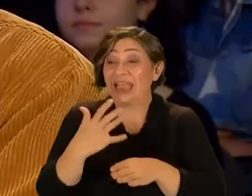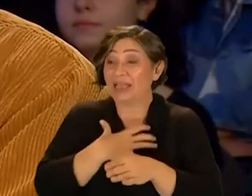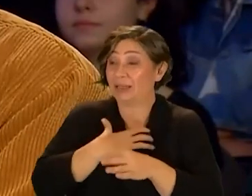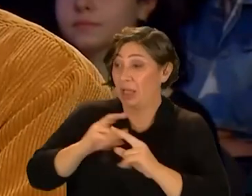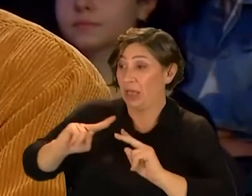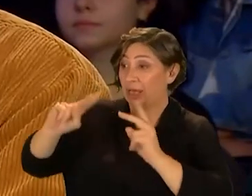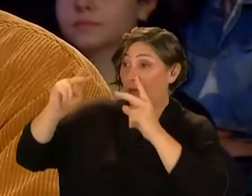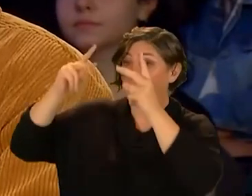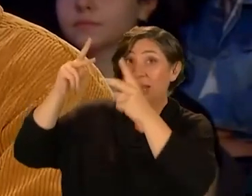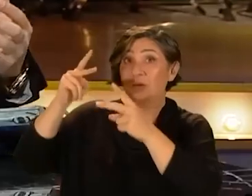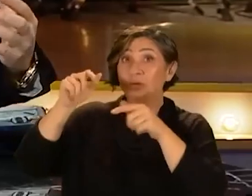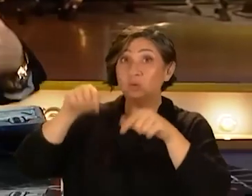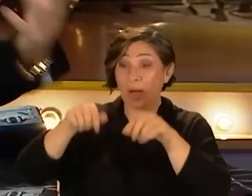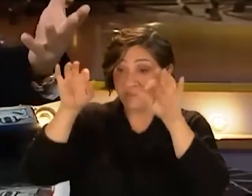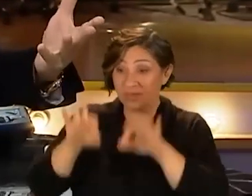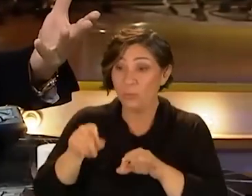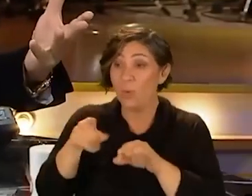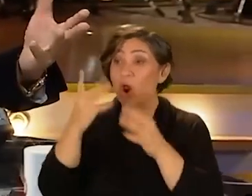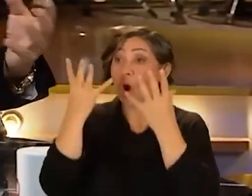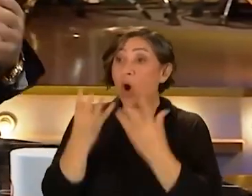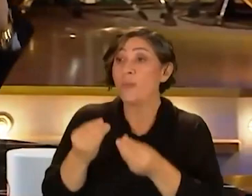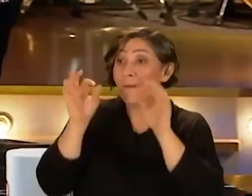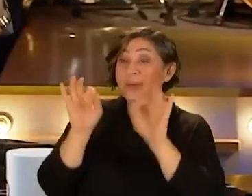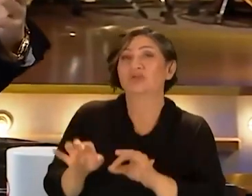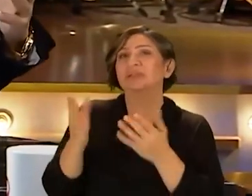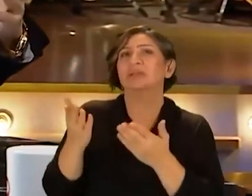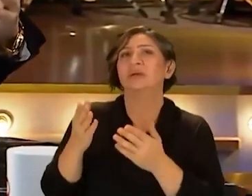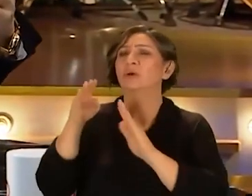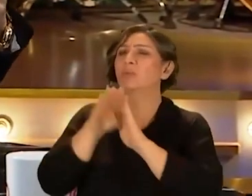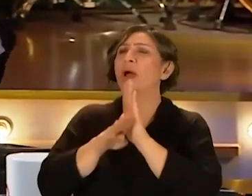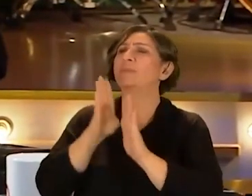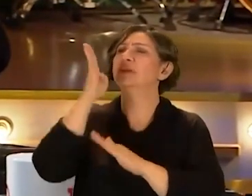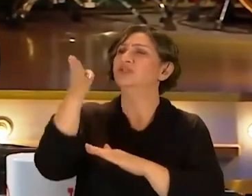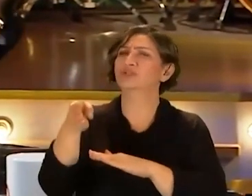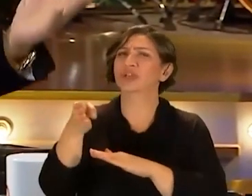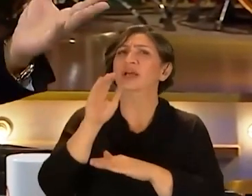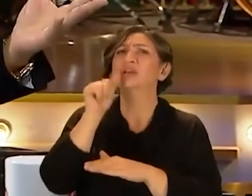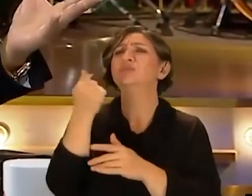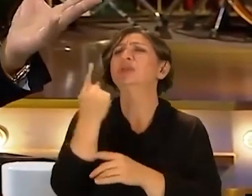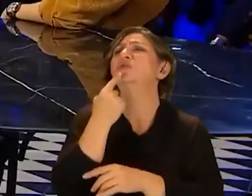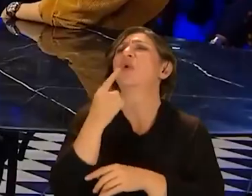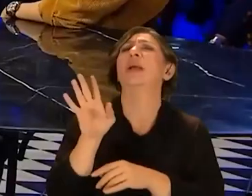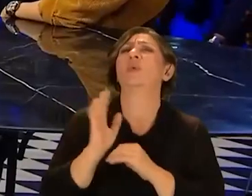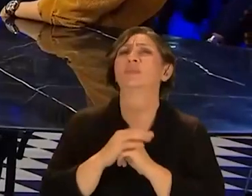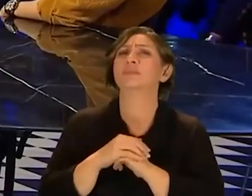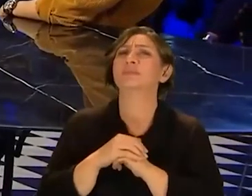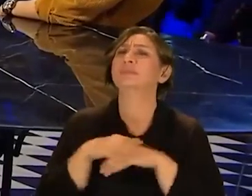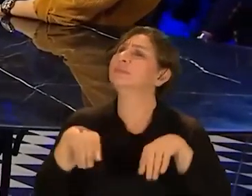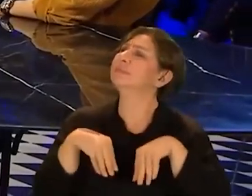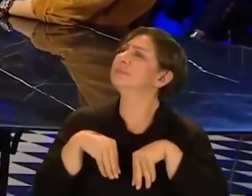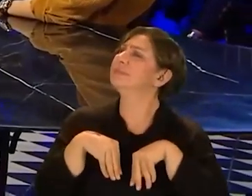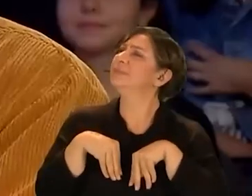kariyerini şu andan itibaren böyle oluşturmayasın yani programlara da çıkınca hiçbir şey söylemiyor.